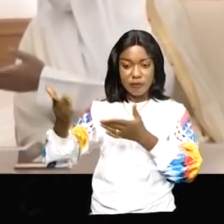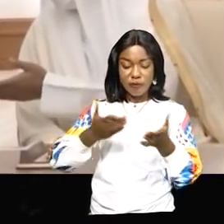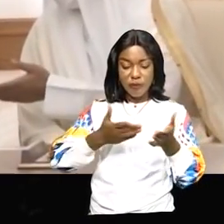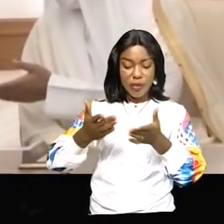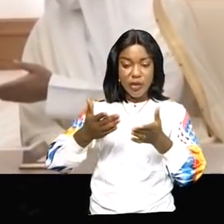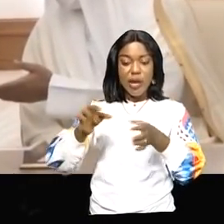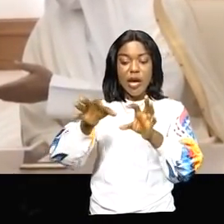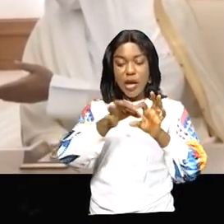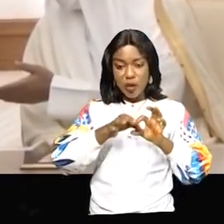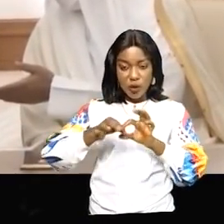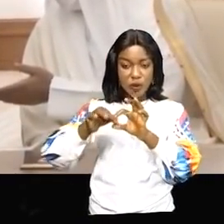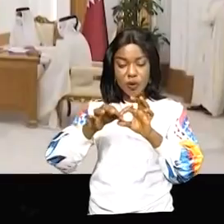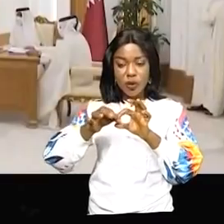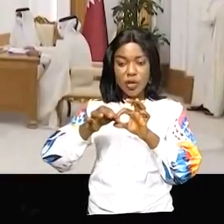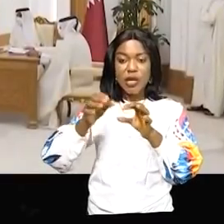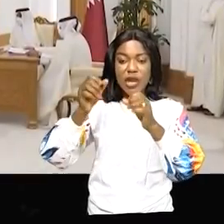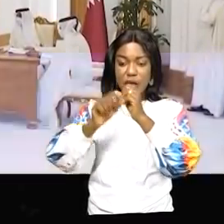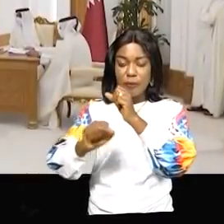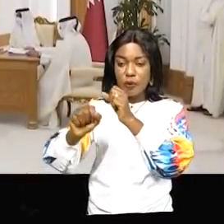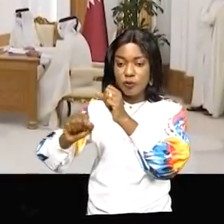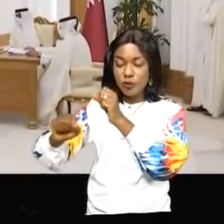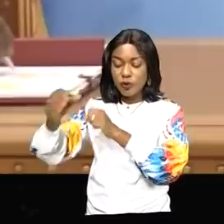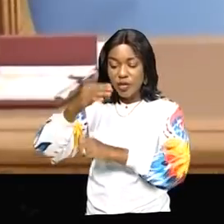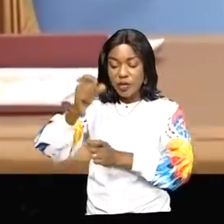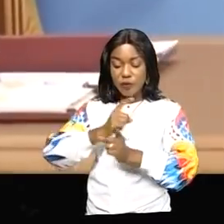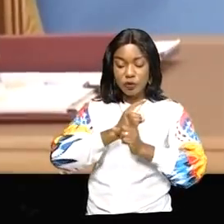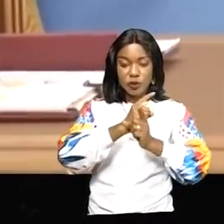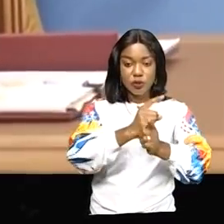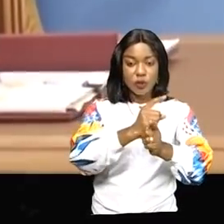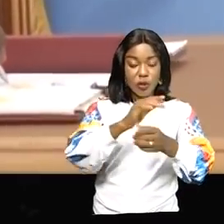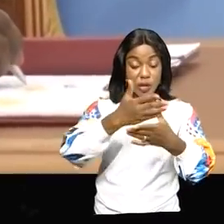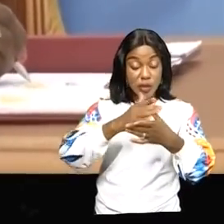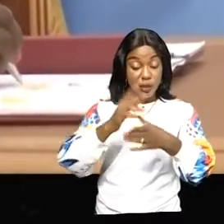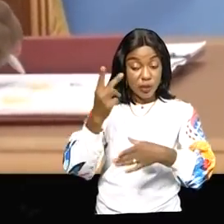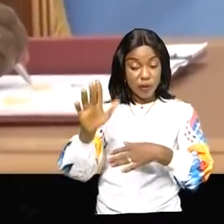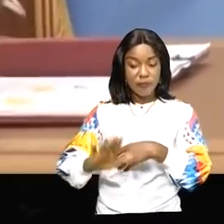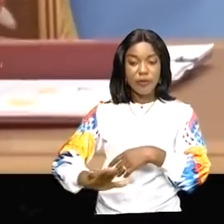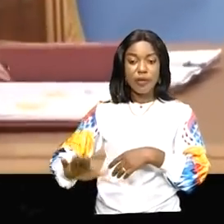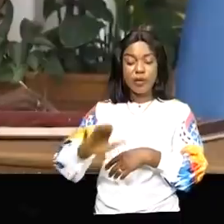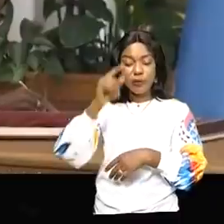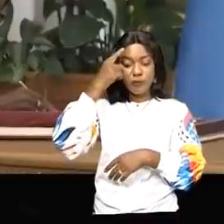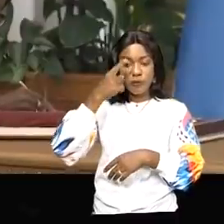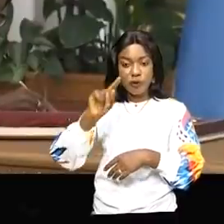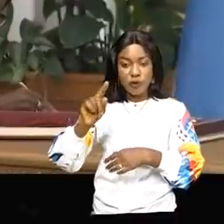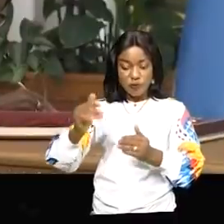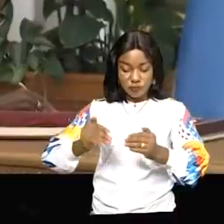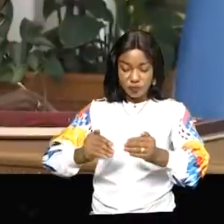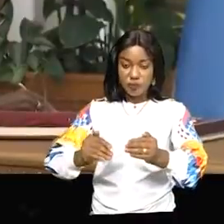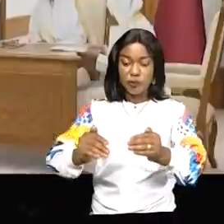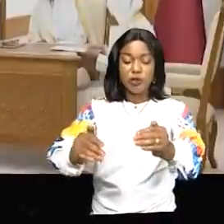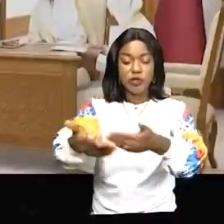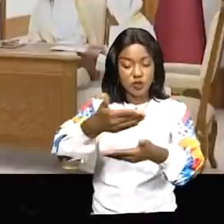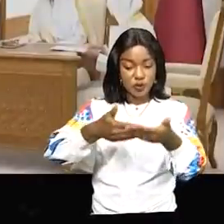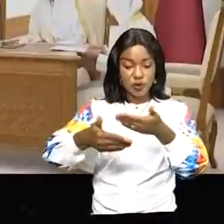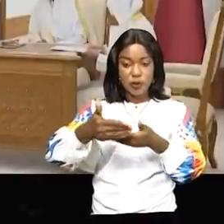promotion et de protection des investissements mutuels entre les deux États afin d'assurer la fluidité des échanges.